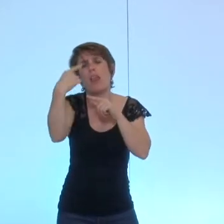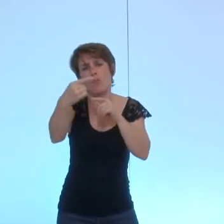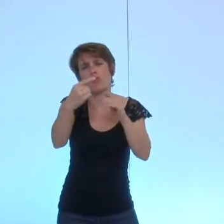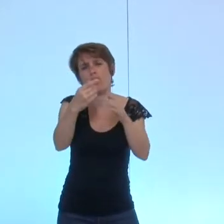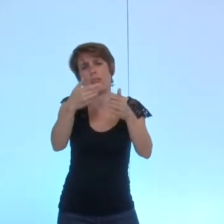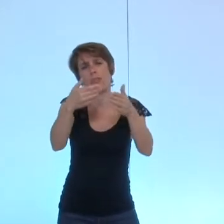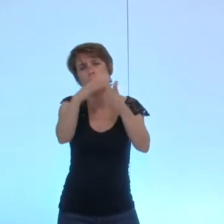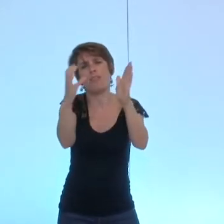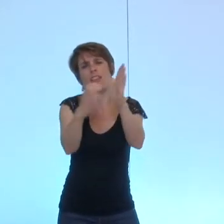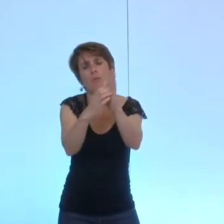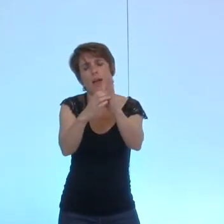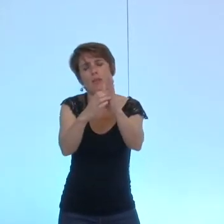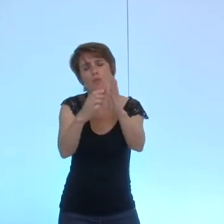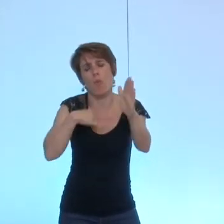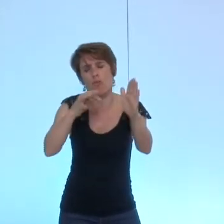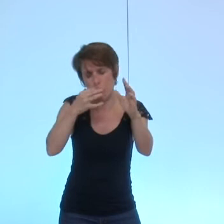soulignée